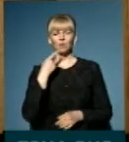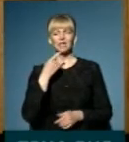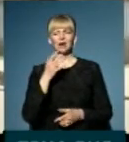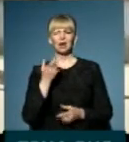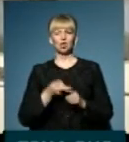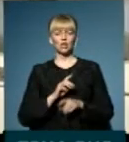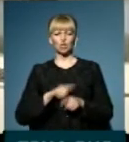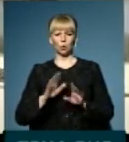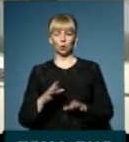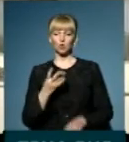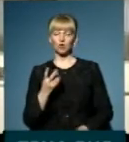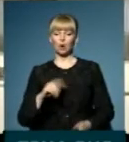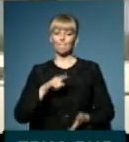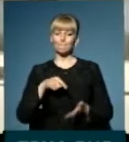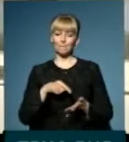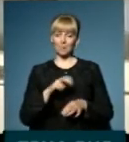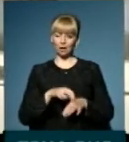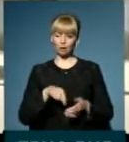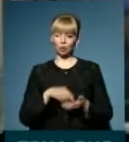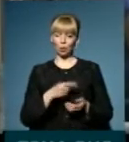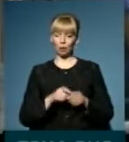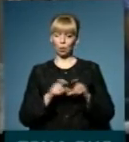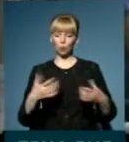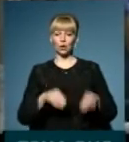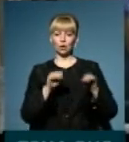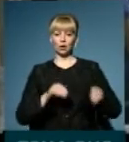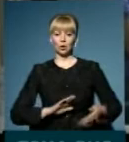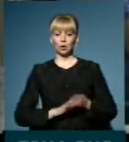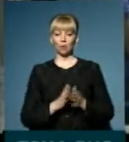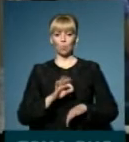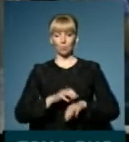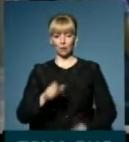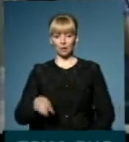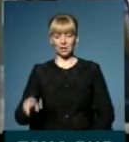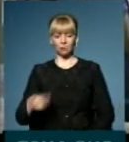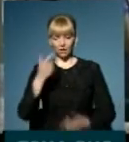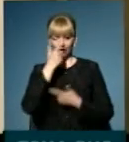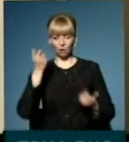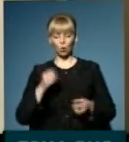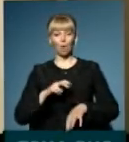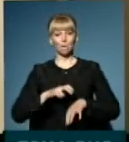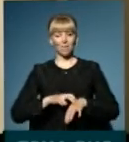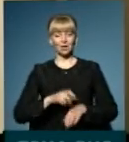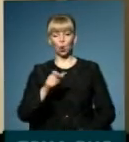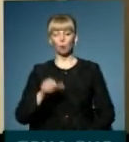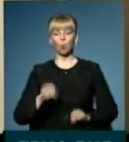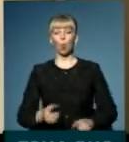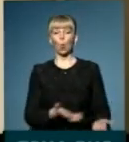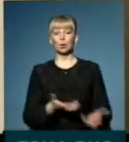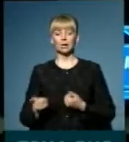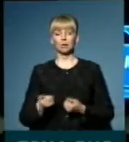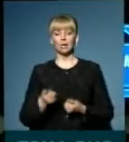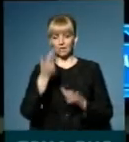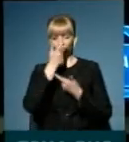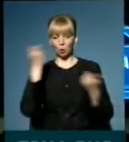скоро буде. 42 лікарі міської поліклініки номер 2 вже укладають договори із пацієнтами. Інформацію про медиків городяни можуть отримати